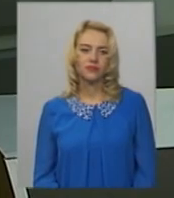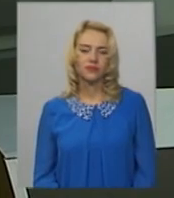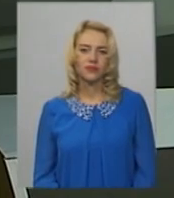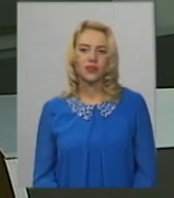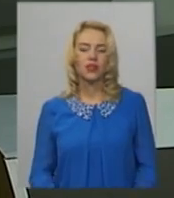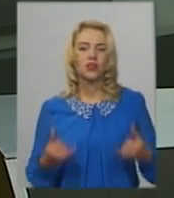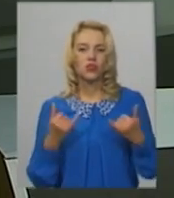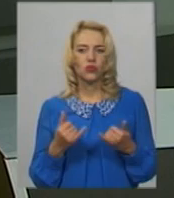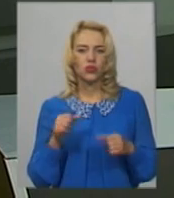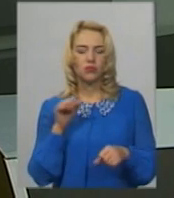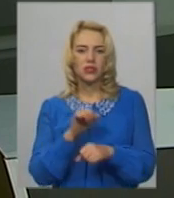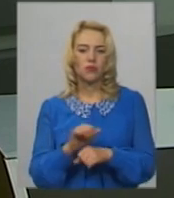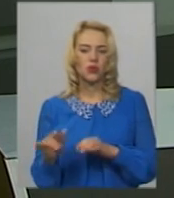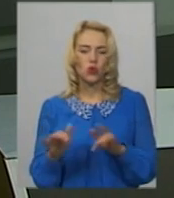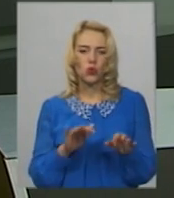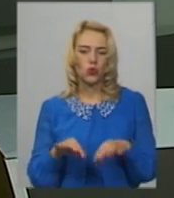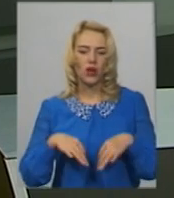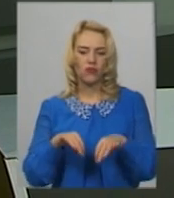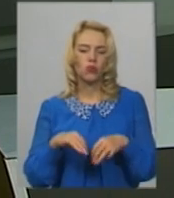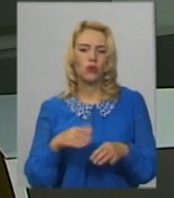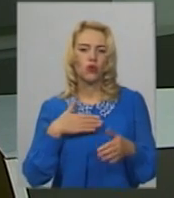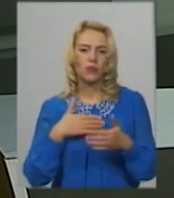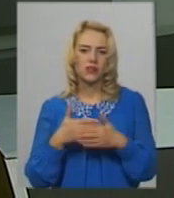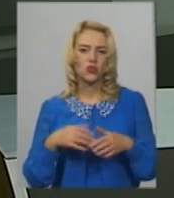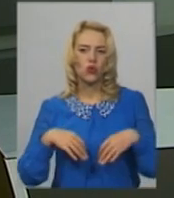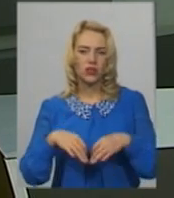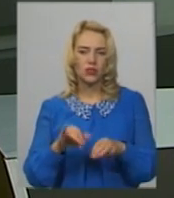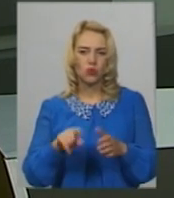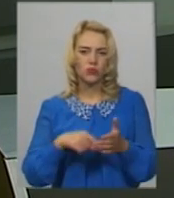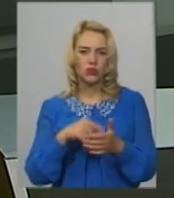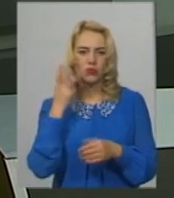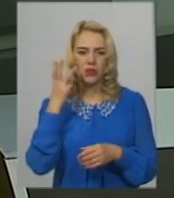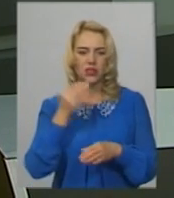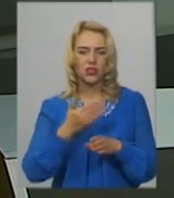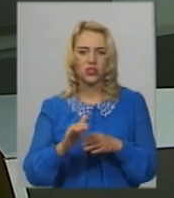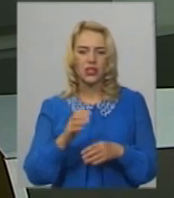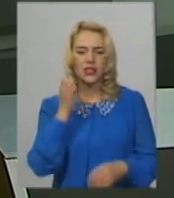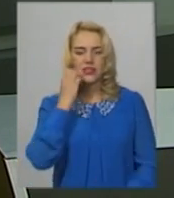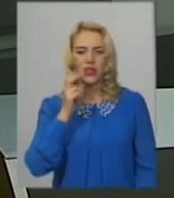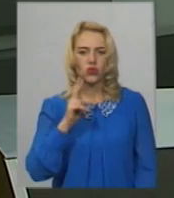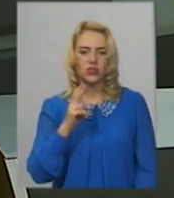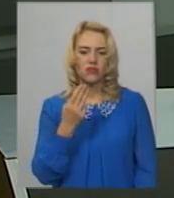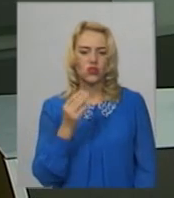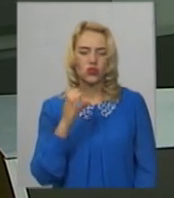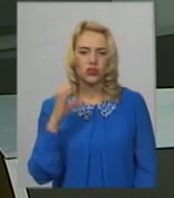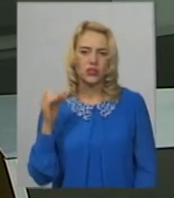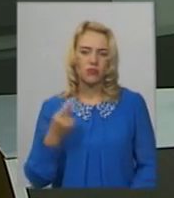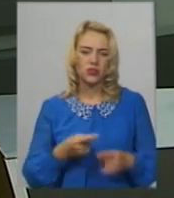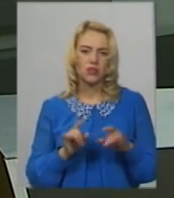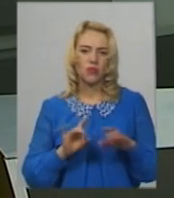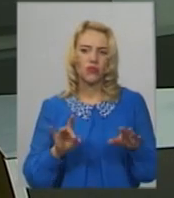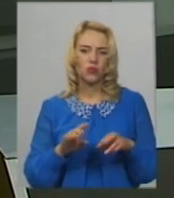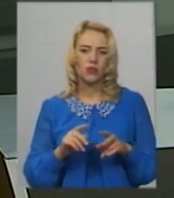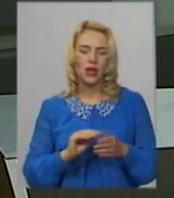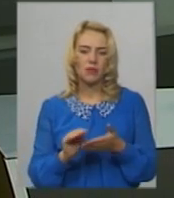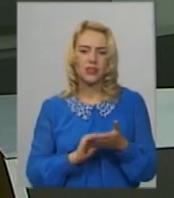Сьогодні призупинять рух автомобільного та громадського транспорту у Хмельницькому на частині Старокостянтинівського шосе. Про це повідомляє